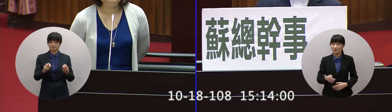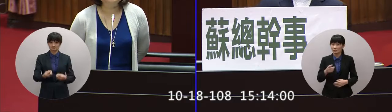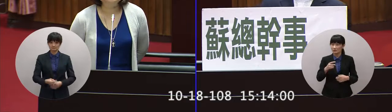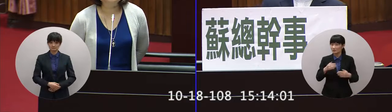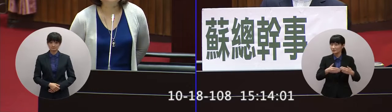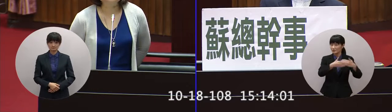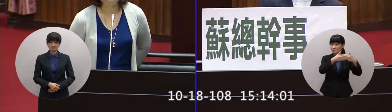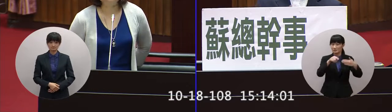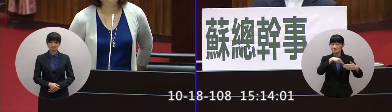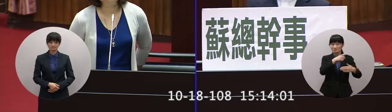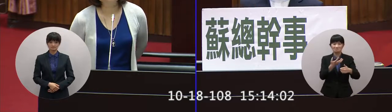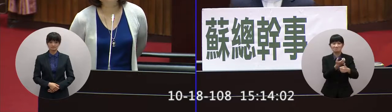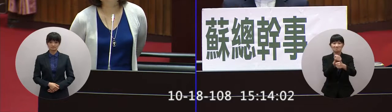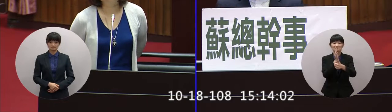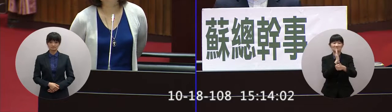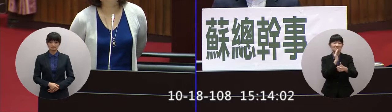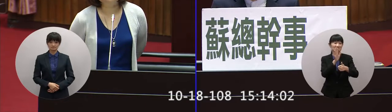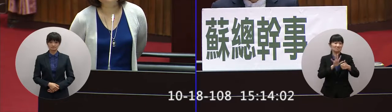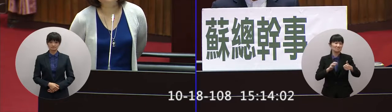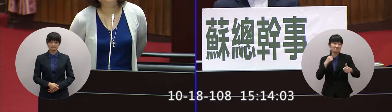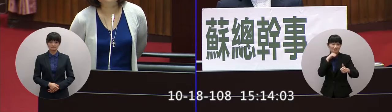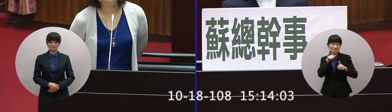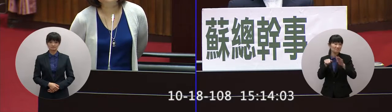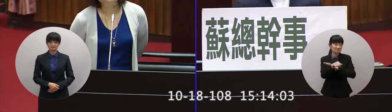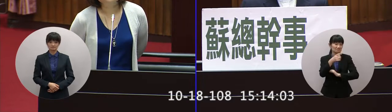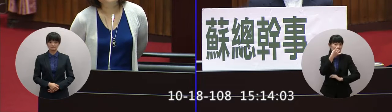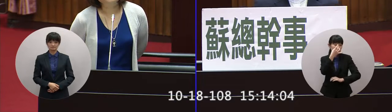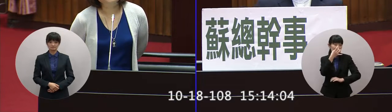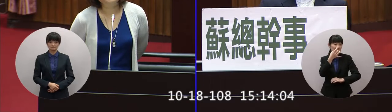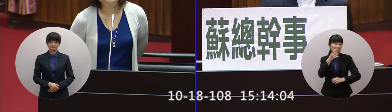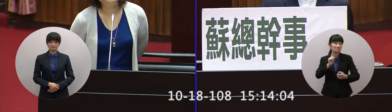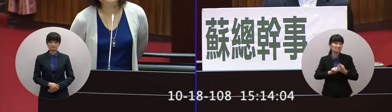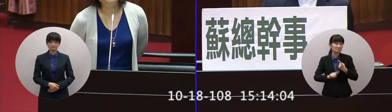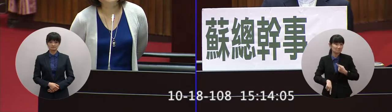中國大陸主導絕對不可能加入這機會就對了